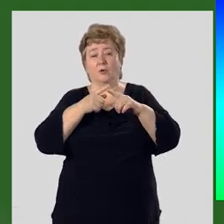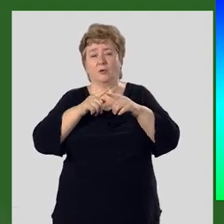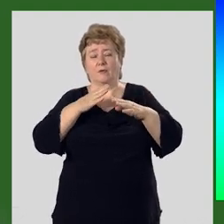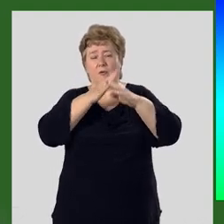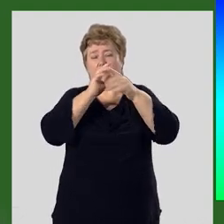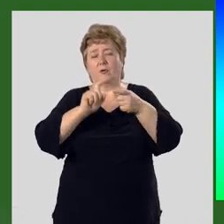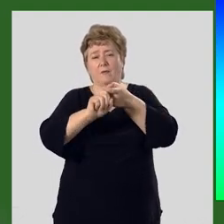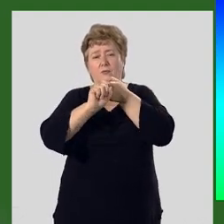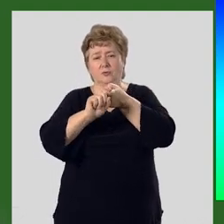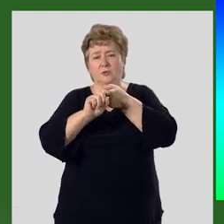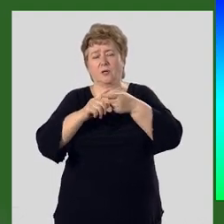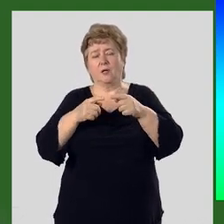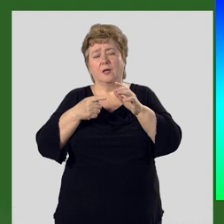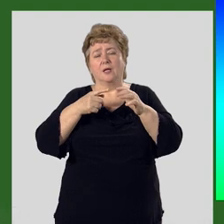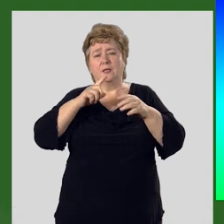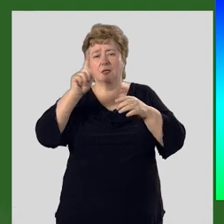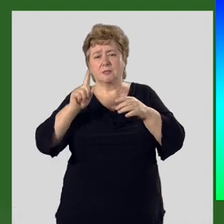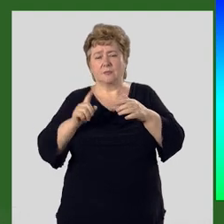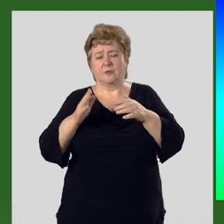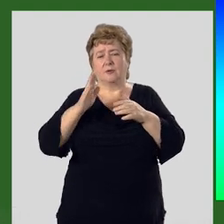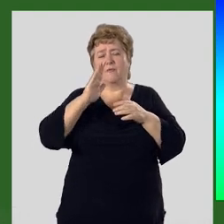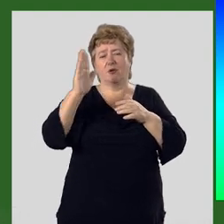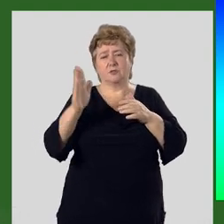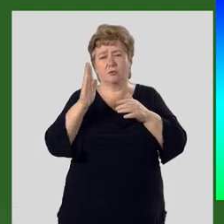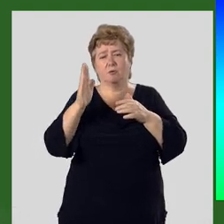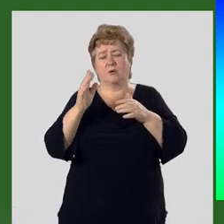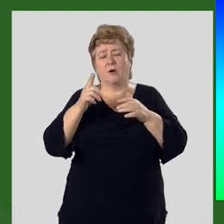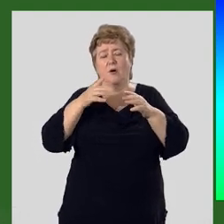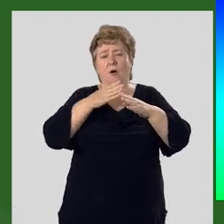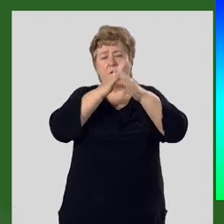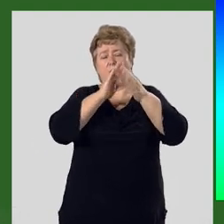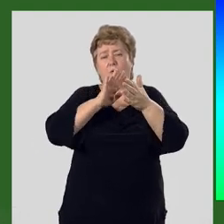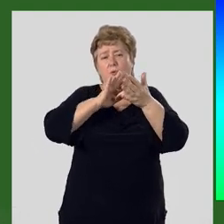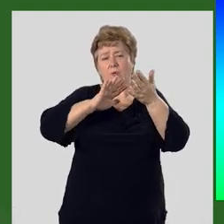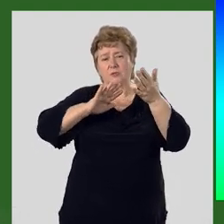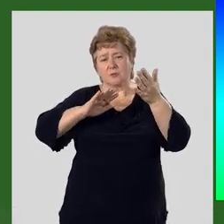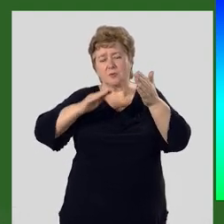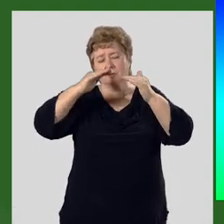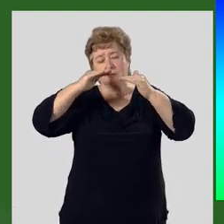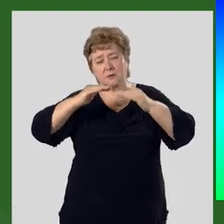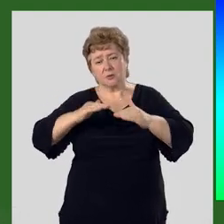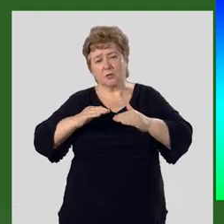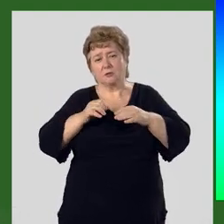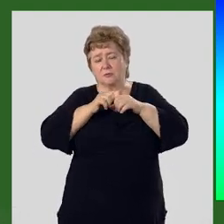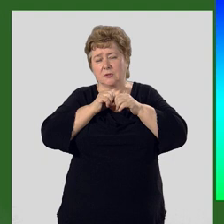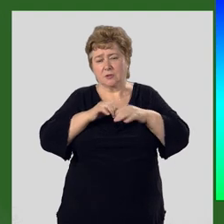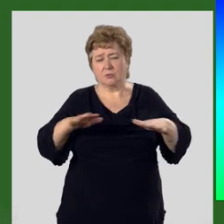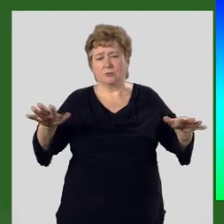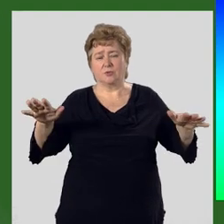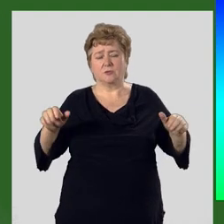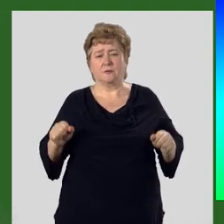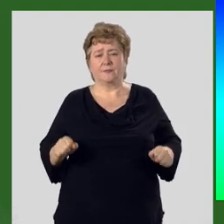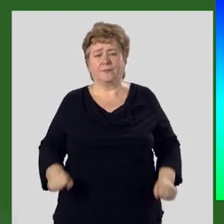горного узла и на запад, и на восток горы постепенно понижаются и расходятся.